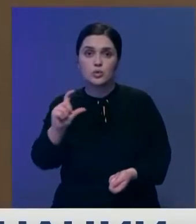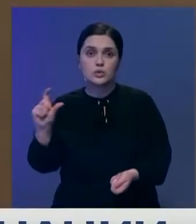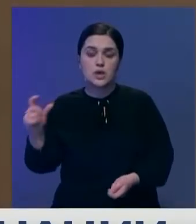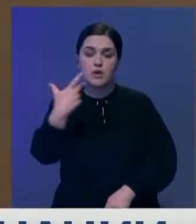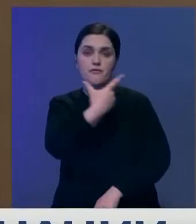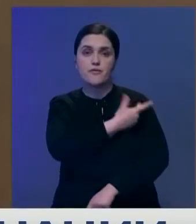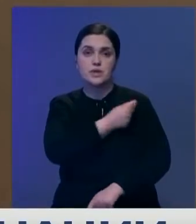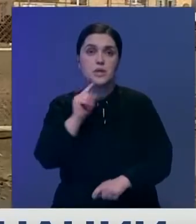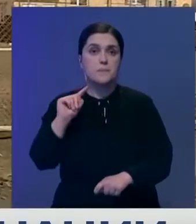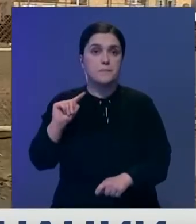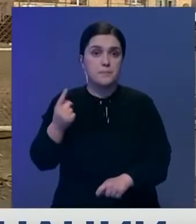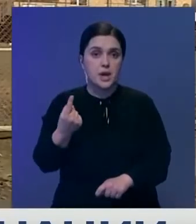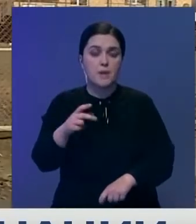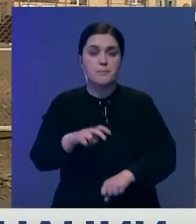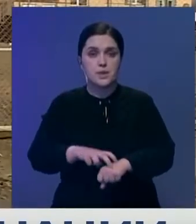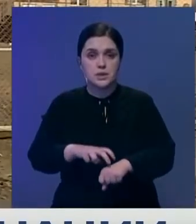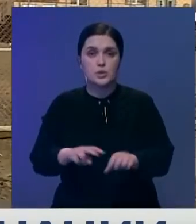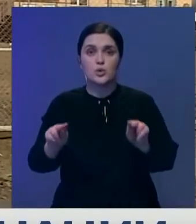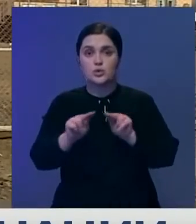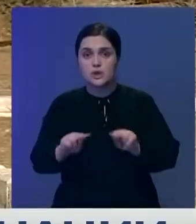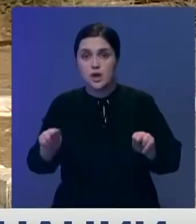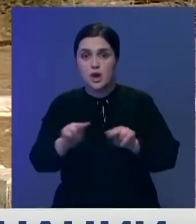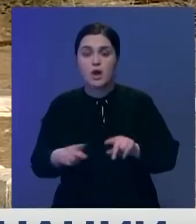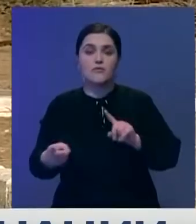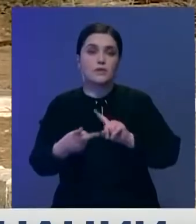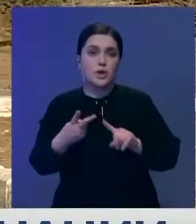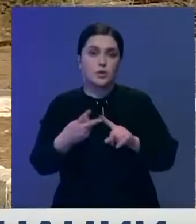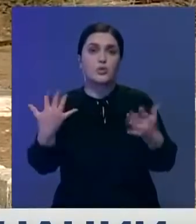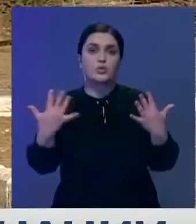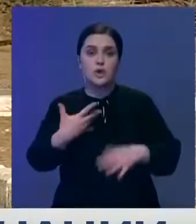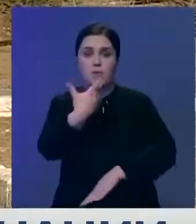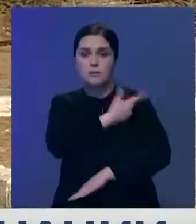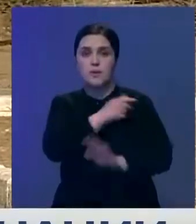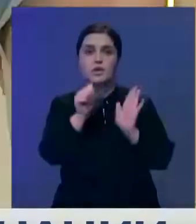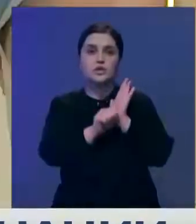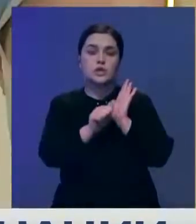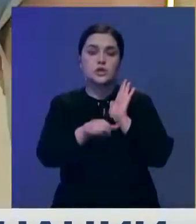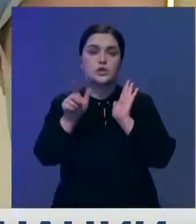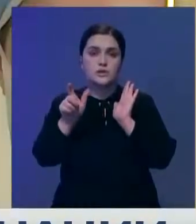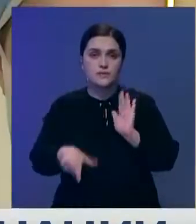провакцинировались медики и учителя. С начала второго этапа уже привились 60 человек.